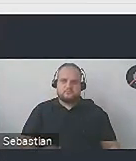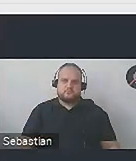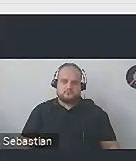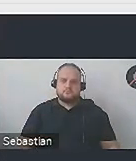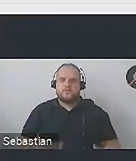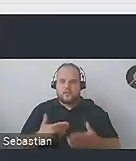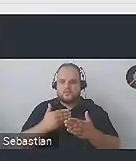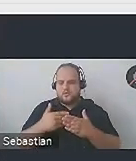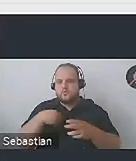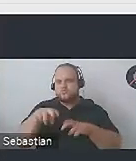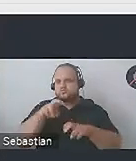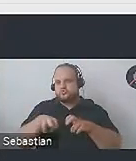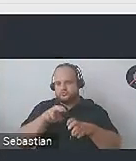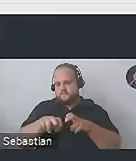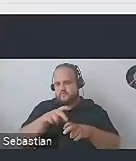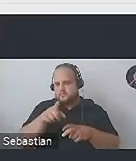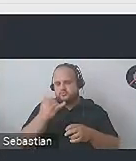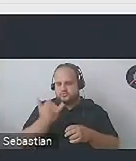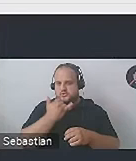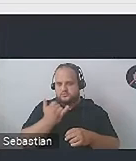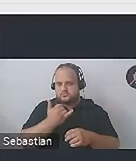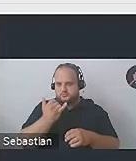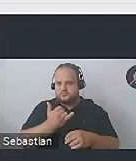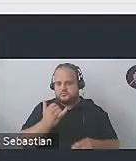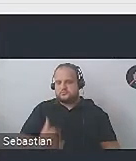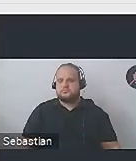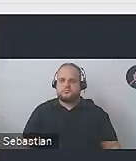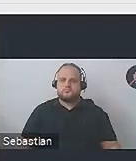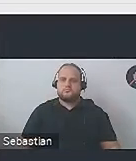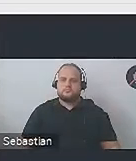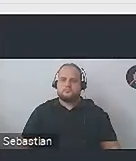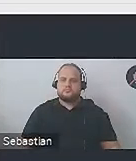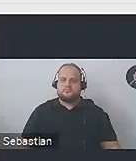drugą w różnych rozmiarach, z różnymi poziomami powiększeń.